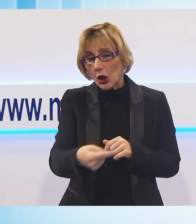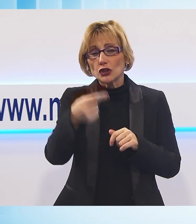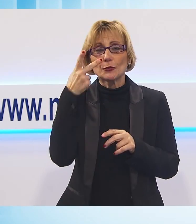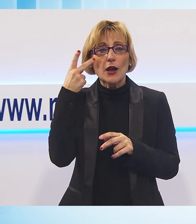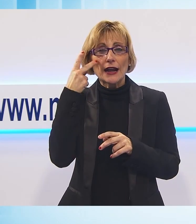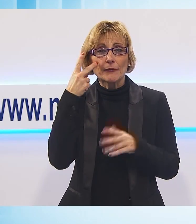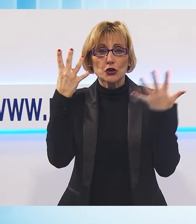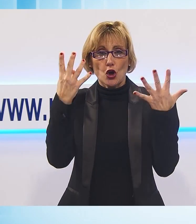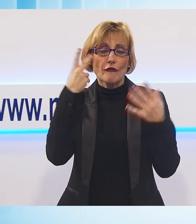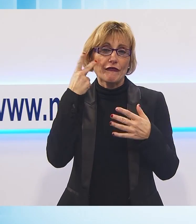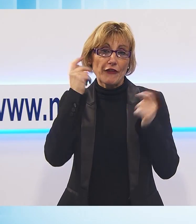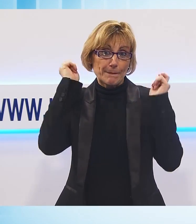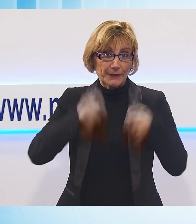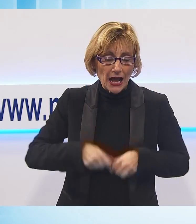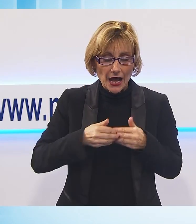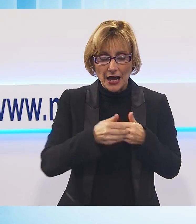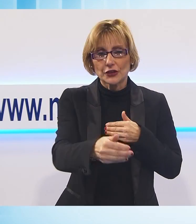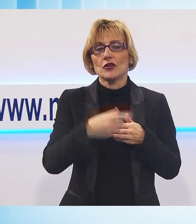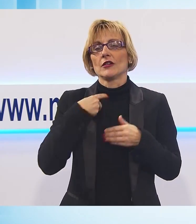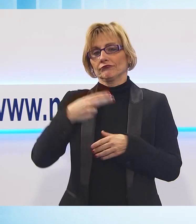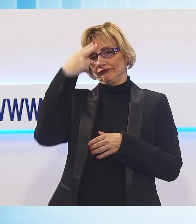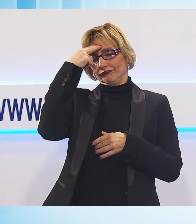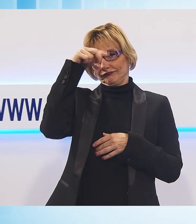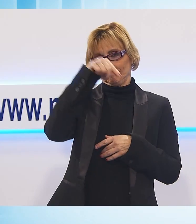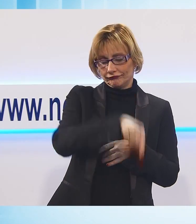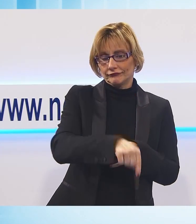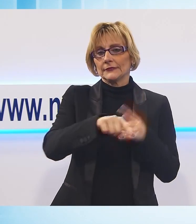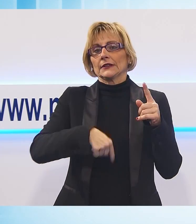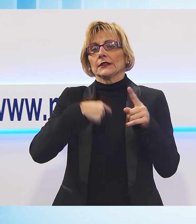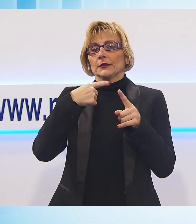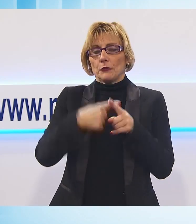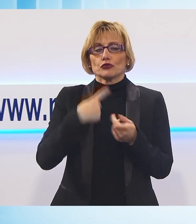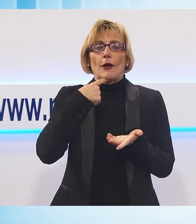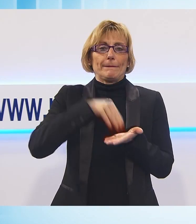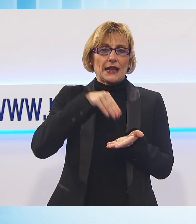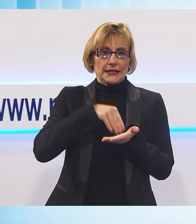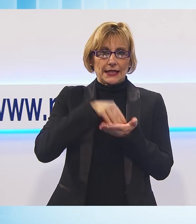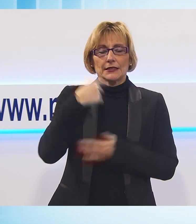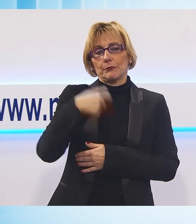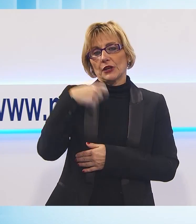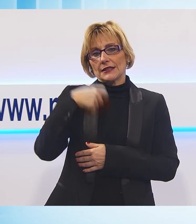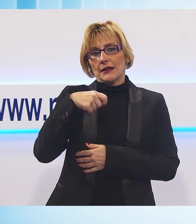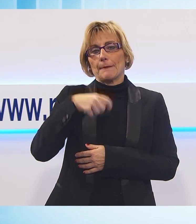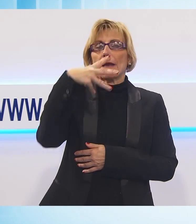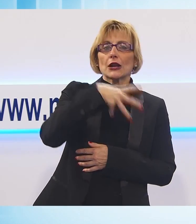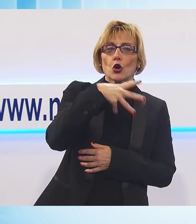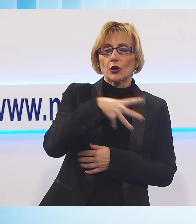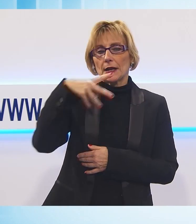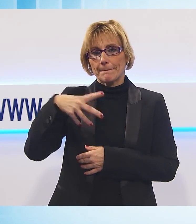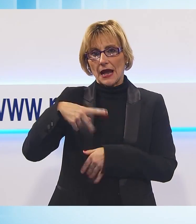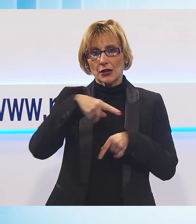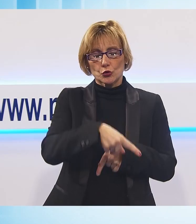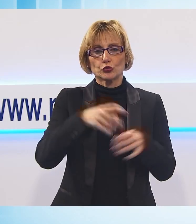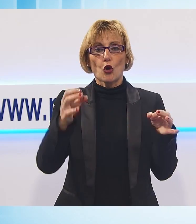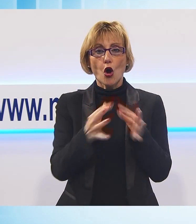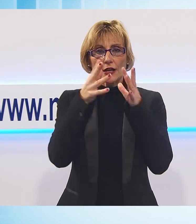il 9 febbraio, dunque tra poco più di un mese. Ed è stata sempre la Befana, insieme alla presidente della fondazione Carnevale, Marialina Marcucci, ad inaugurare nell